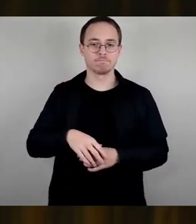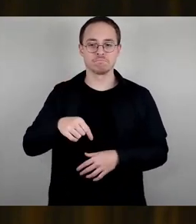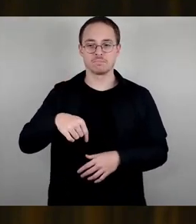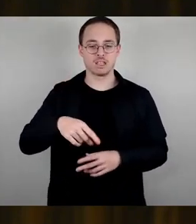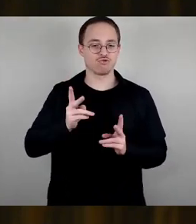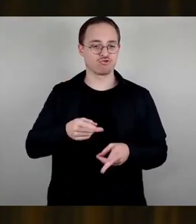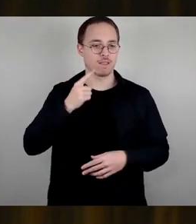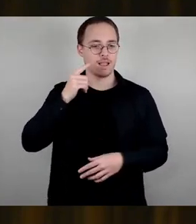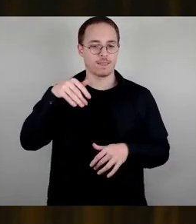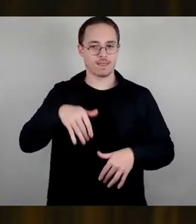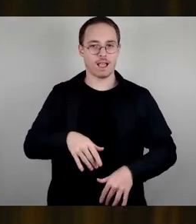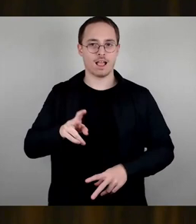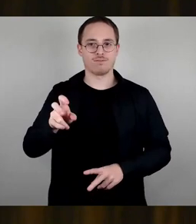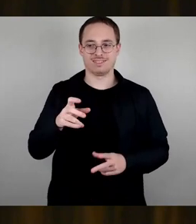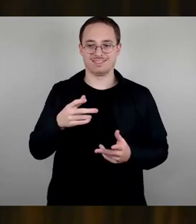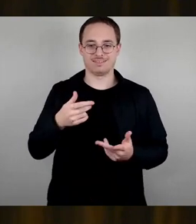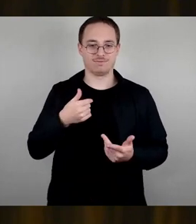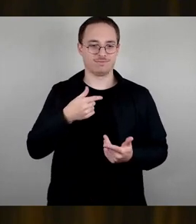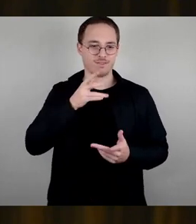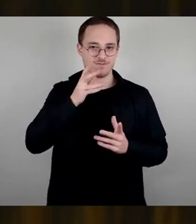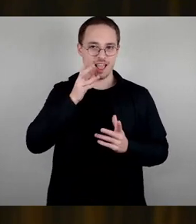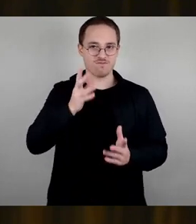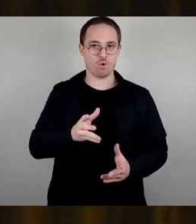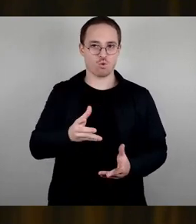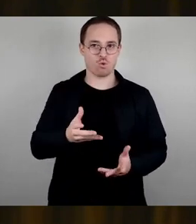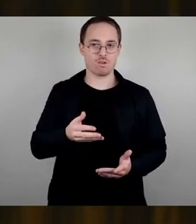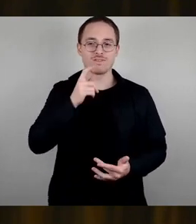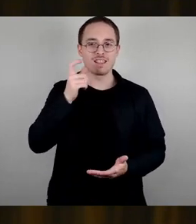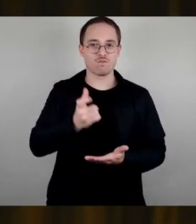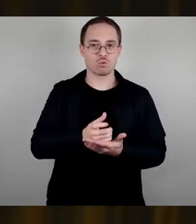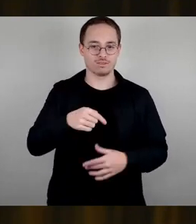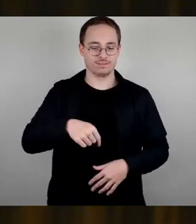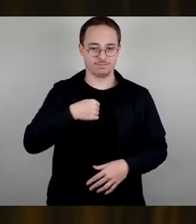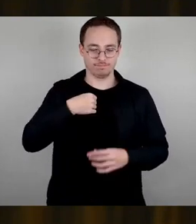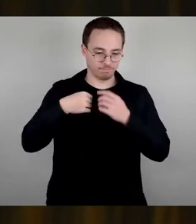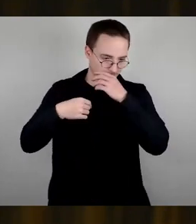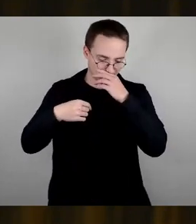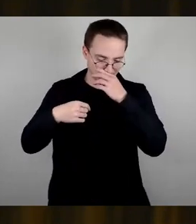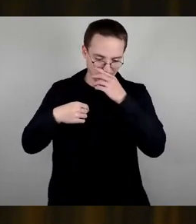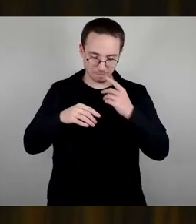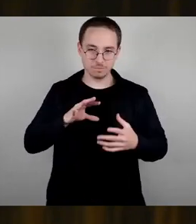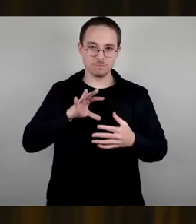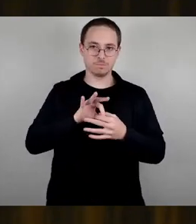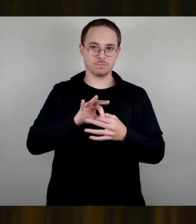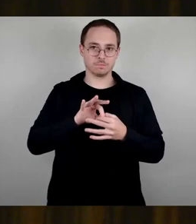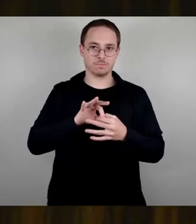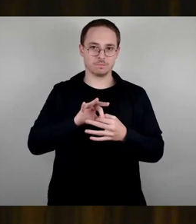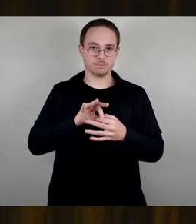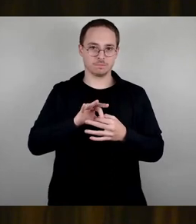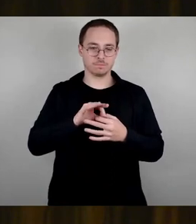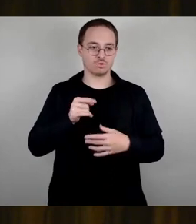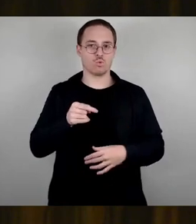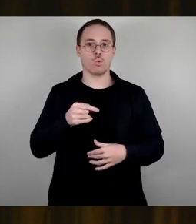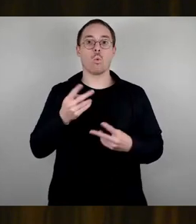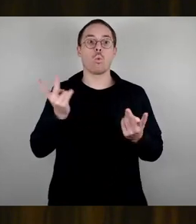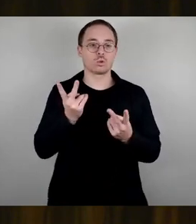für dieses Bad oder ist im Moment die Schließung von Bädern alleiniges Geschäft der Bäder GmbH?